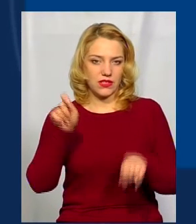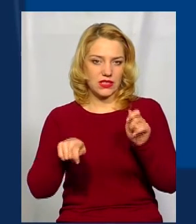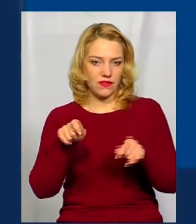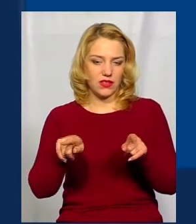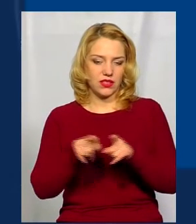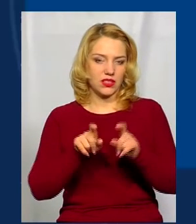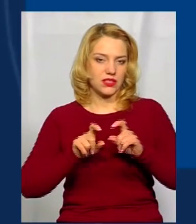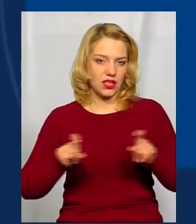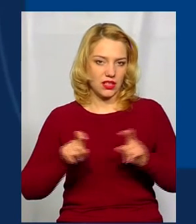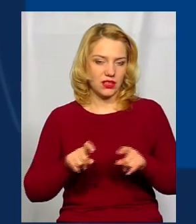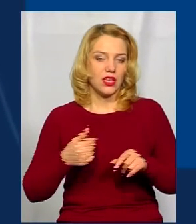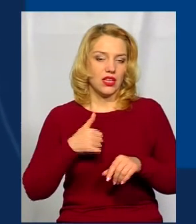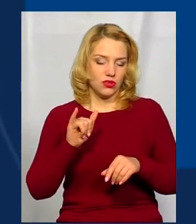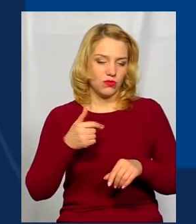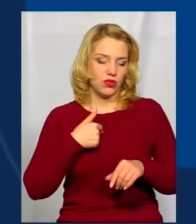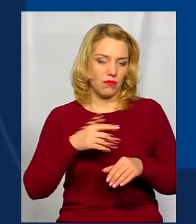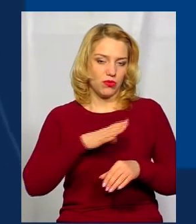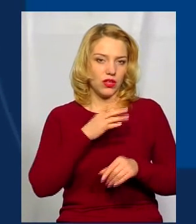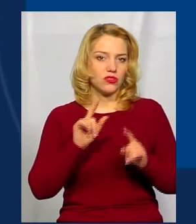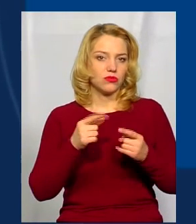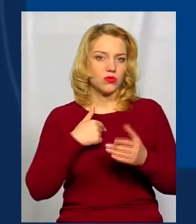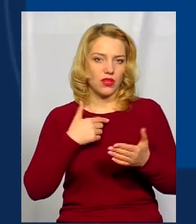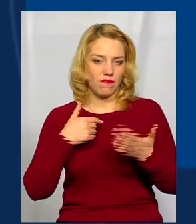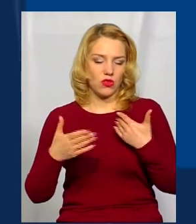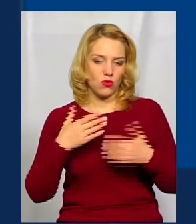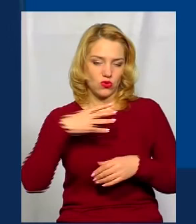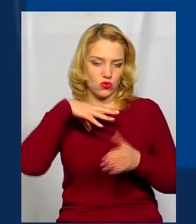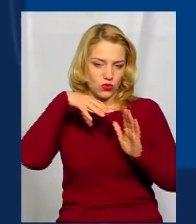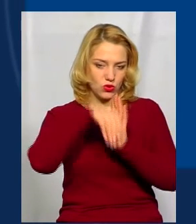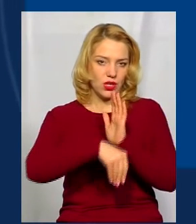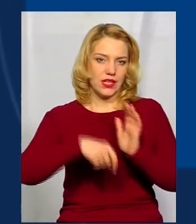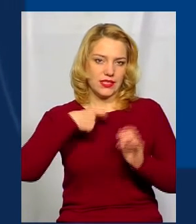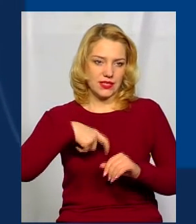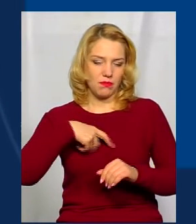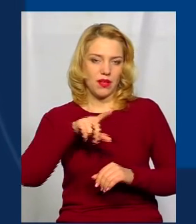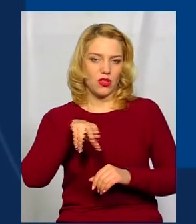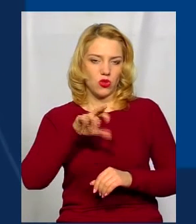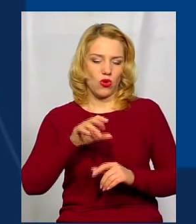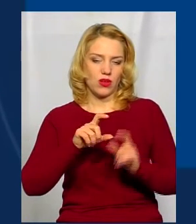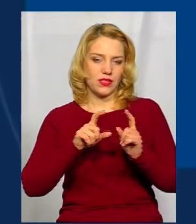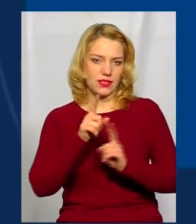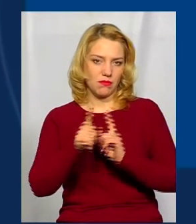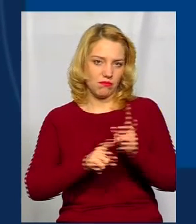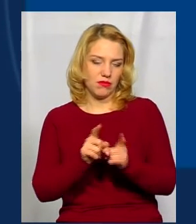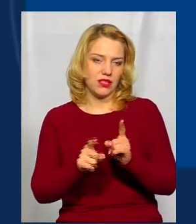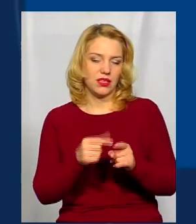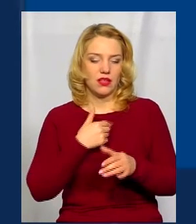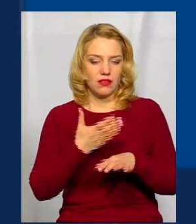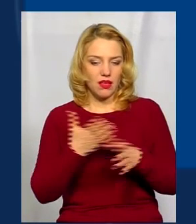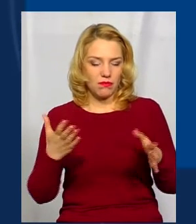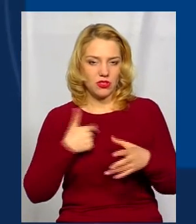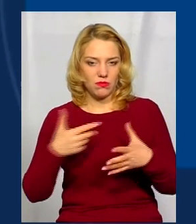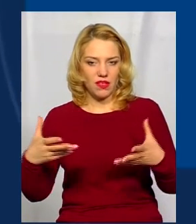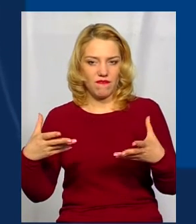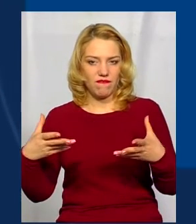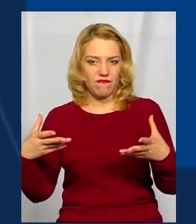Звичайно ж, я там була, тому що теж відношу себе до такого агента змін. Найбільше, мабуть, вразила зустріч із